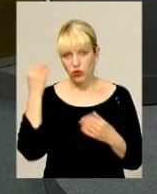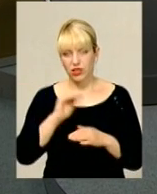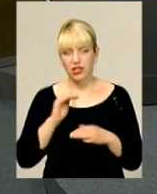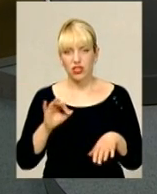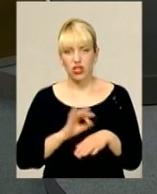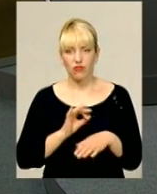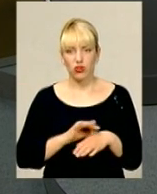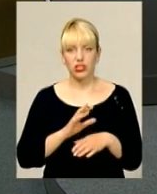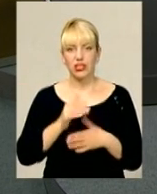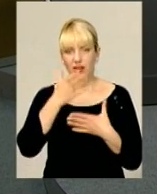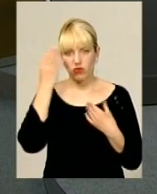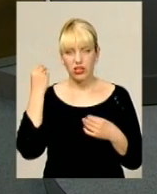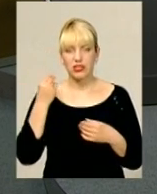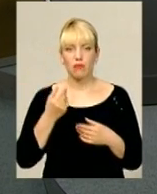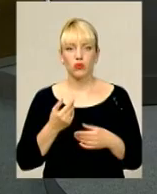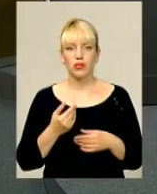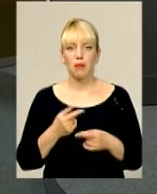методи виховання дітей.